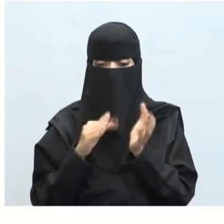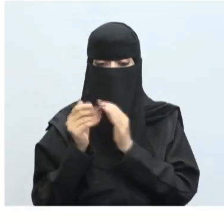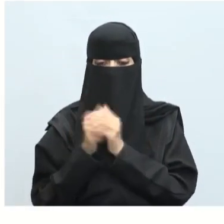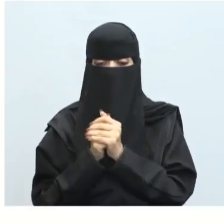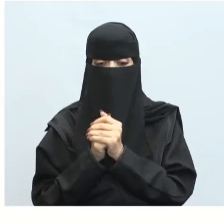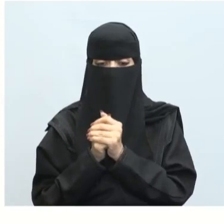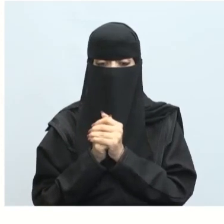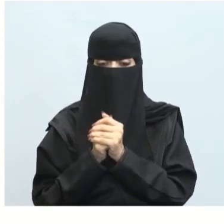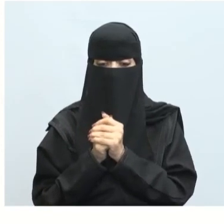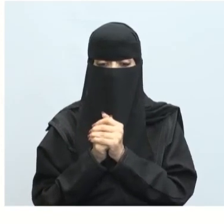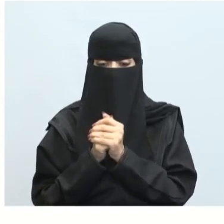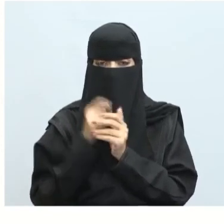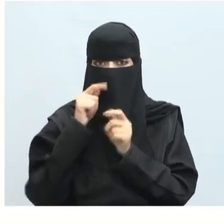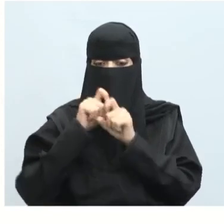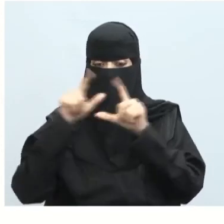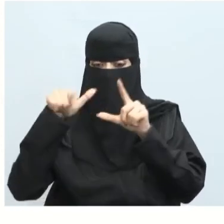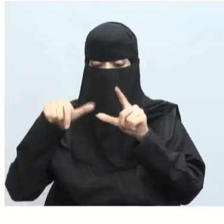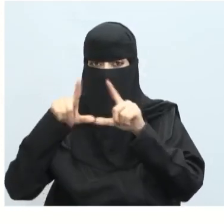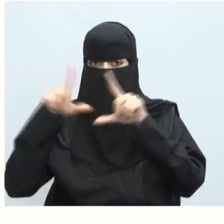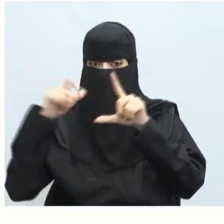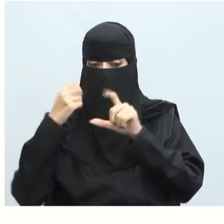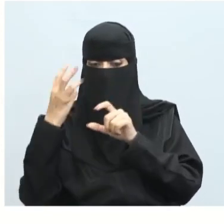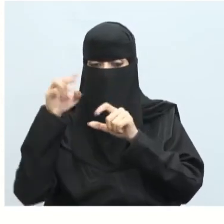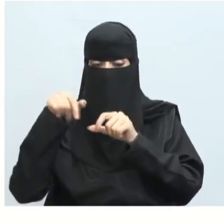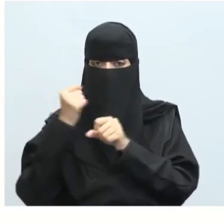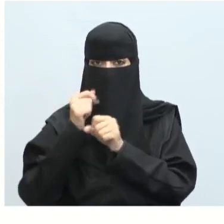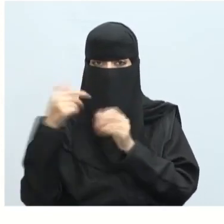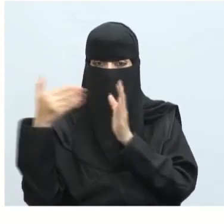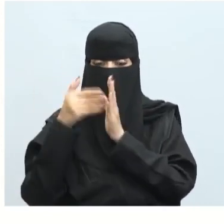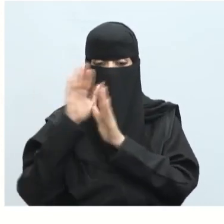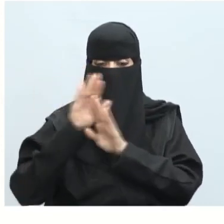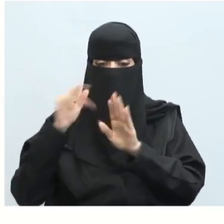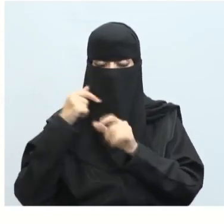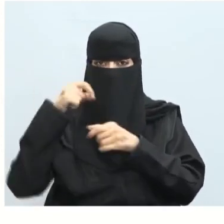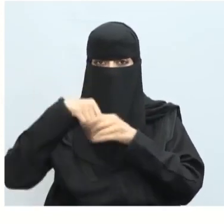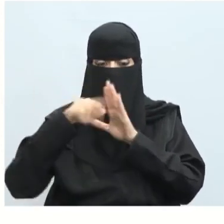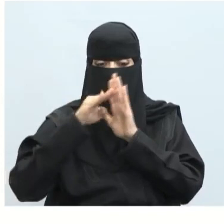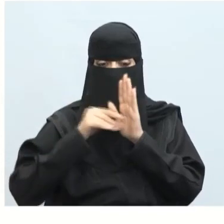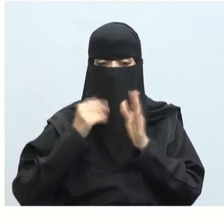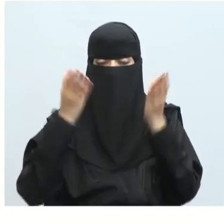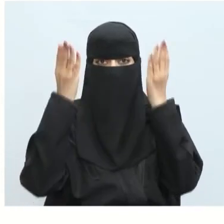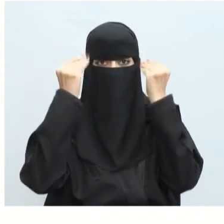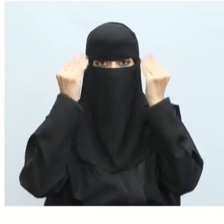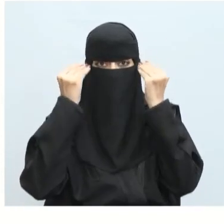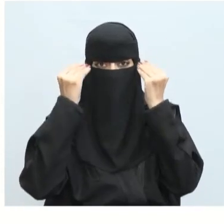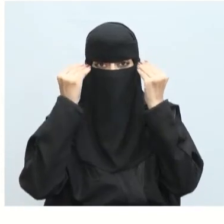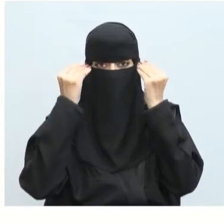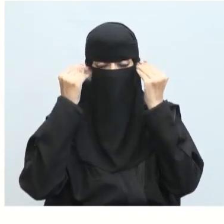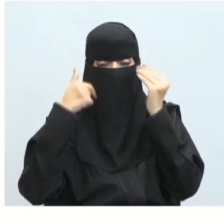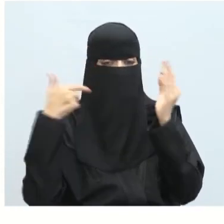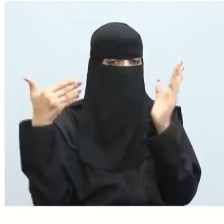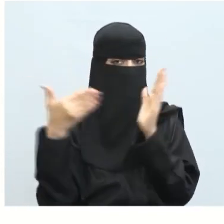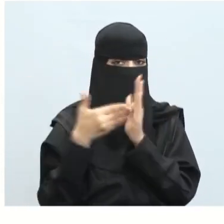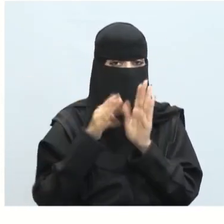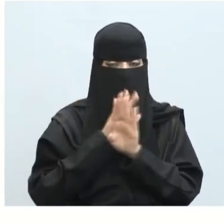الثالثة في التطبيق الشاشة الثالثة في التطبيق ستعرض الشاشة الثالثة والأخيرة لاحظ أنها هي